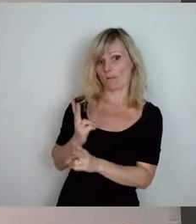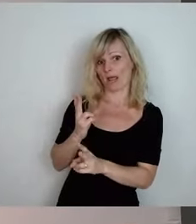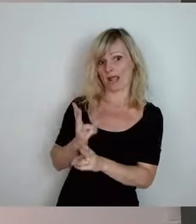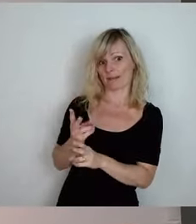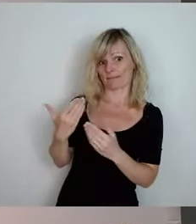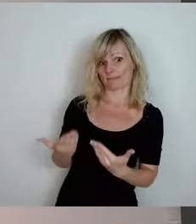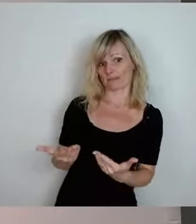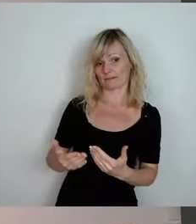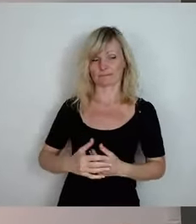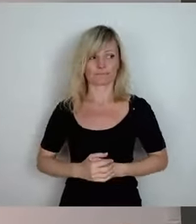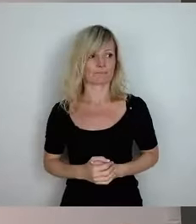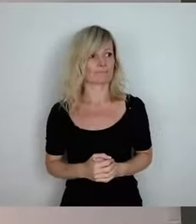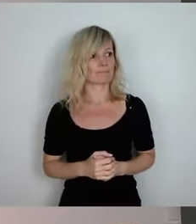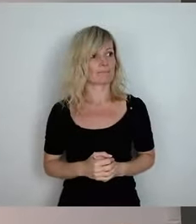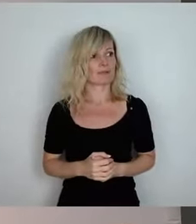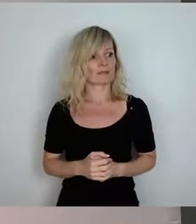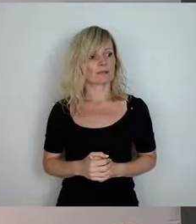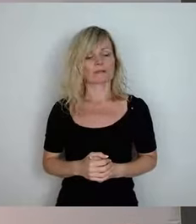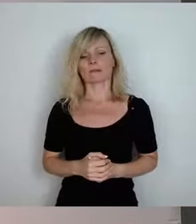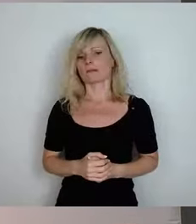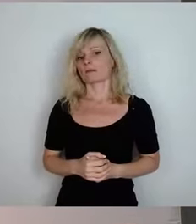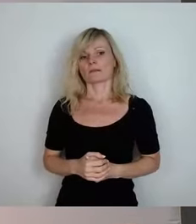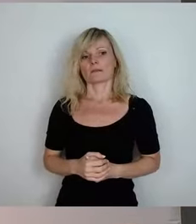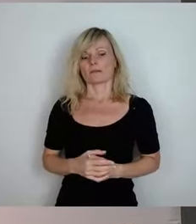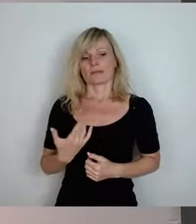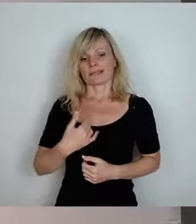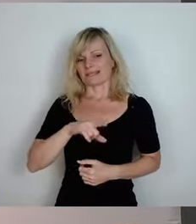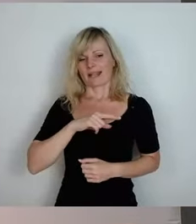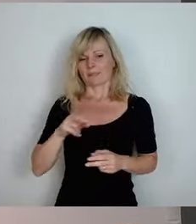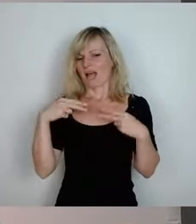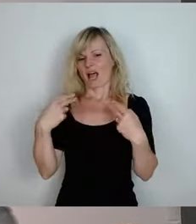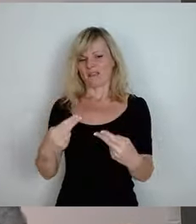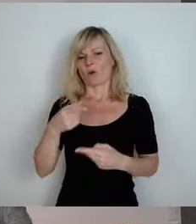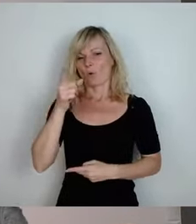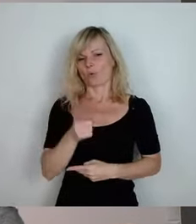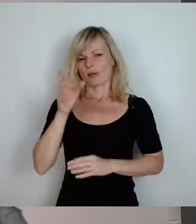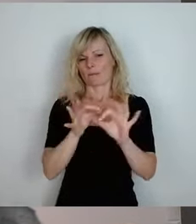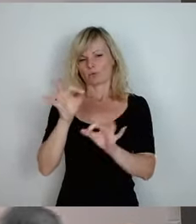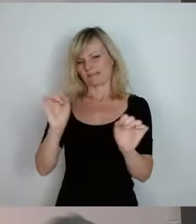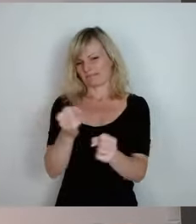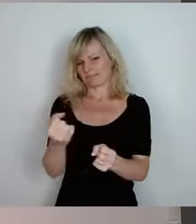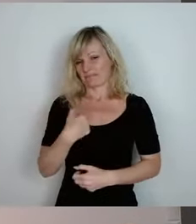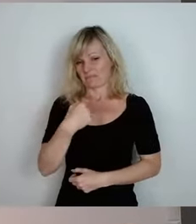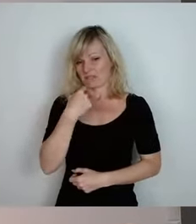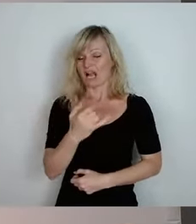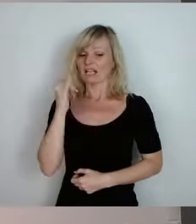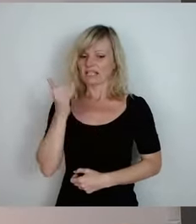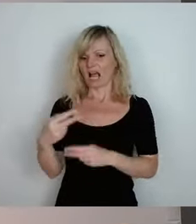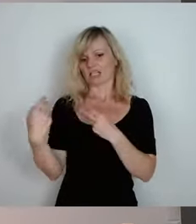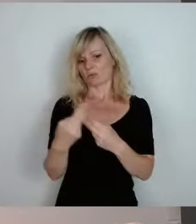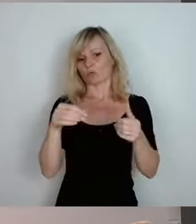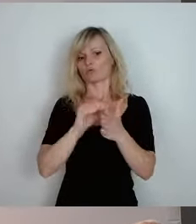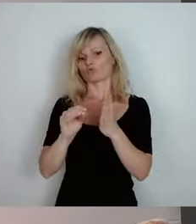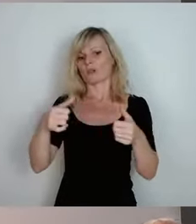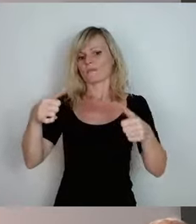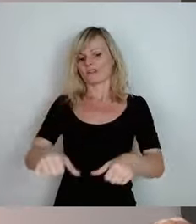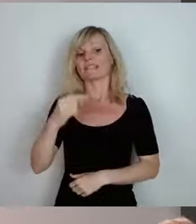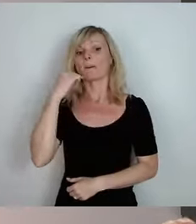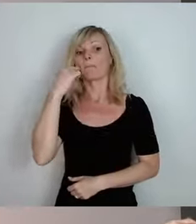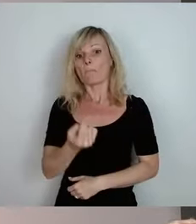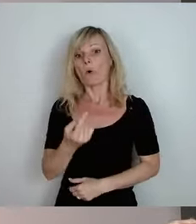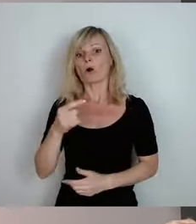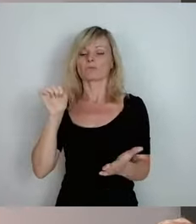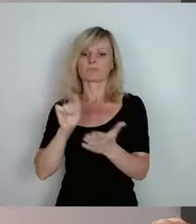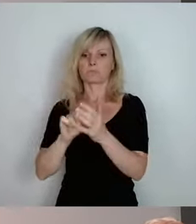Also ich kann es Ihnen noch nicht im ganzen Detail sagen, weil wenn ich jetzt sage, wir wollen die Schulpflicht wieder einführen, dann gibt es morgen, ist das eine riesen Schlagzeile